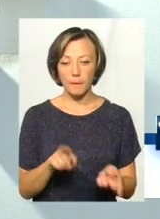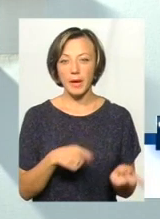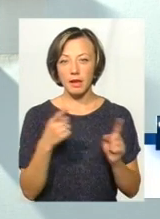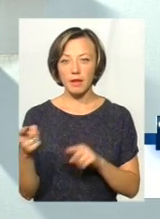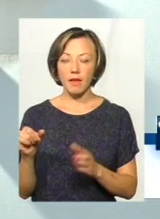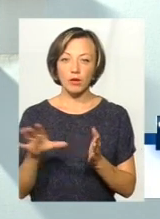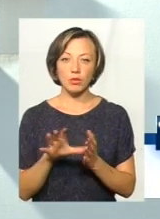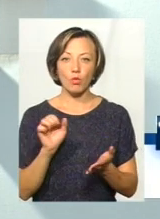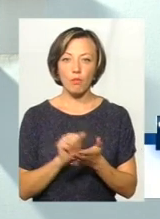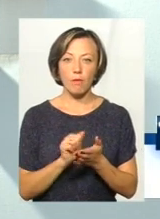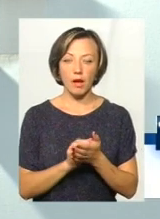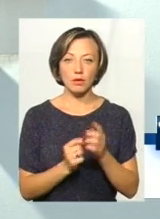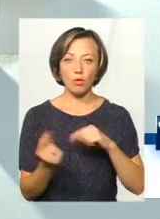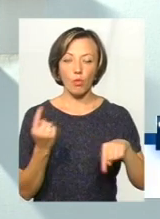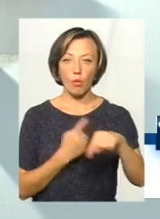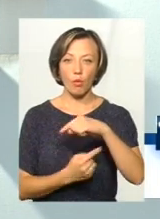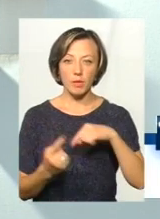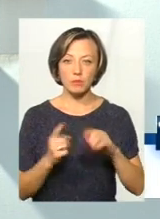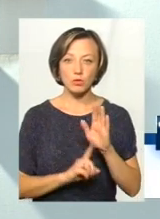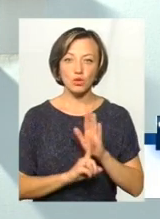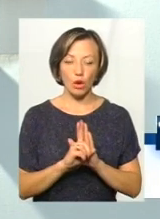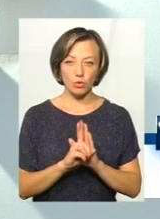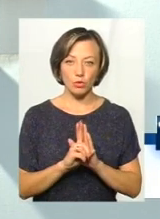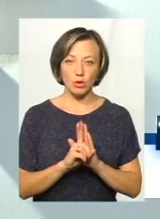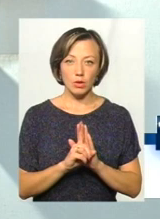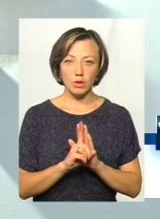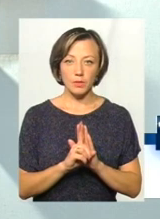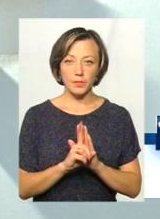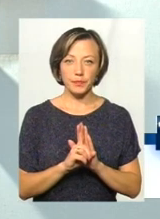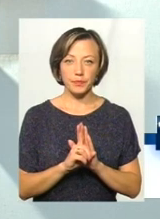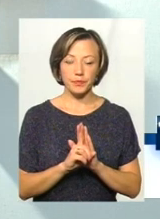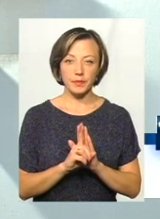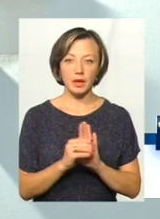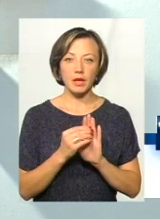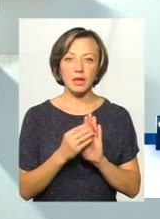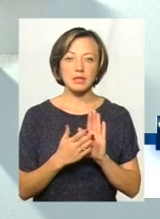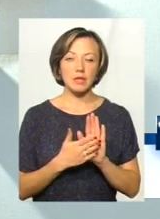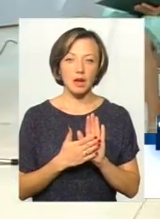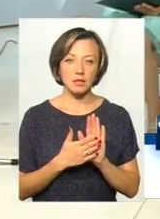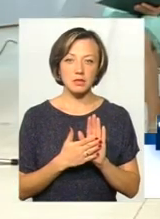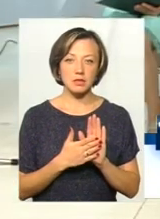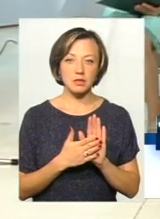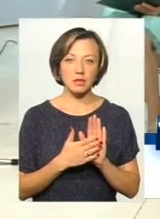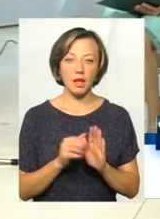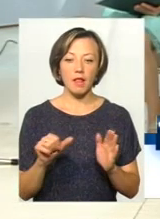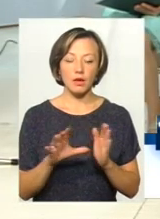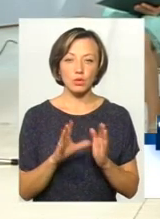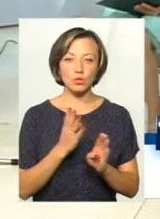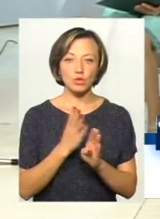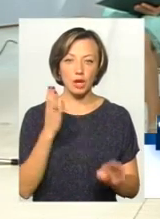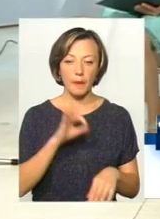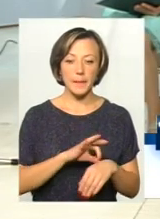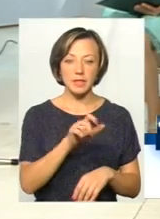електронний документ обіг в плані спочатку, як реєстрація електронної черги